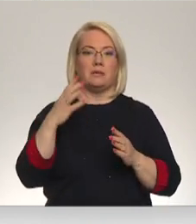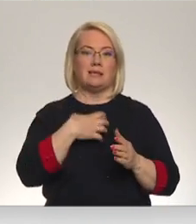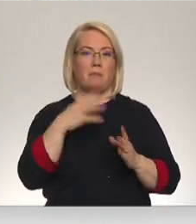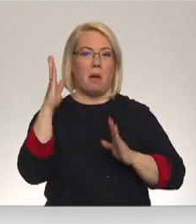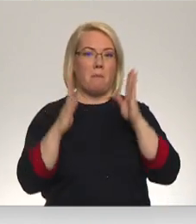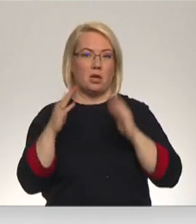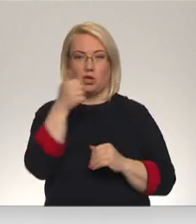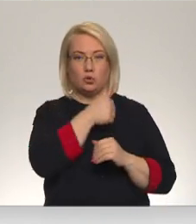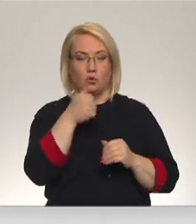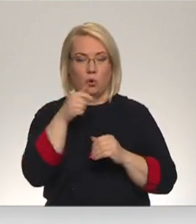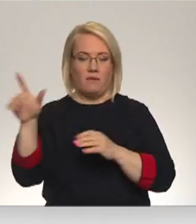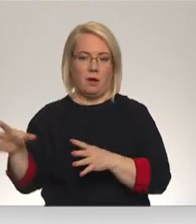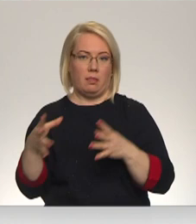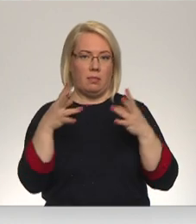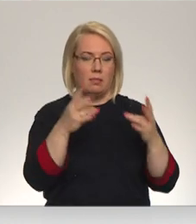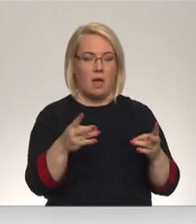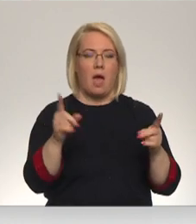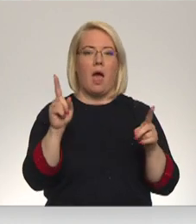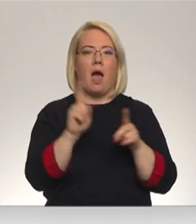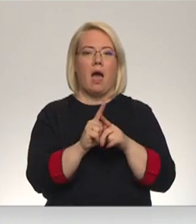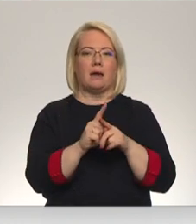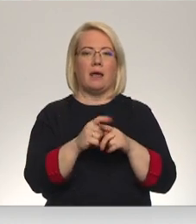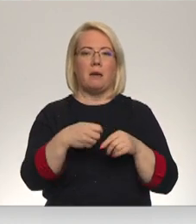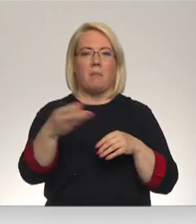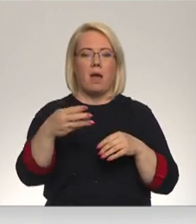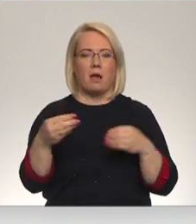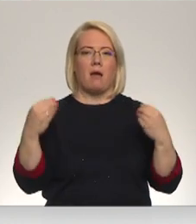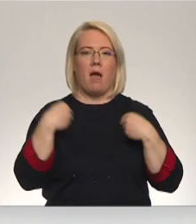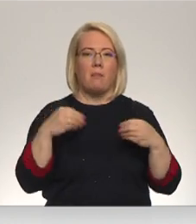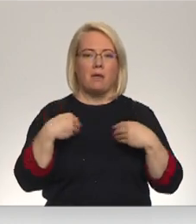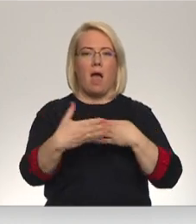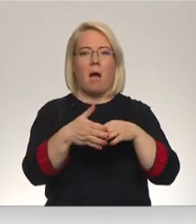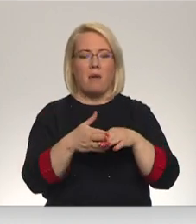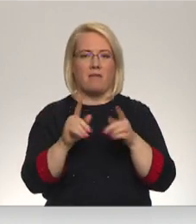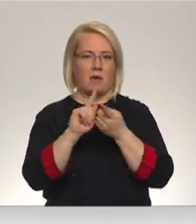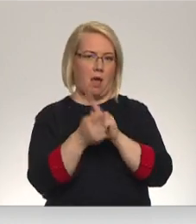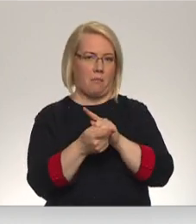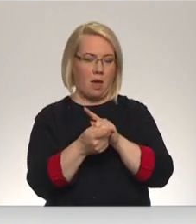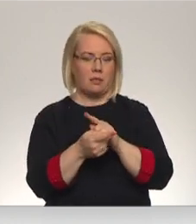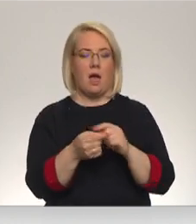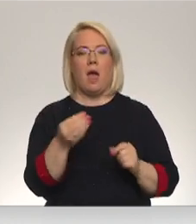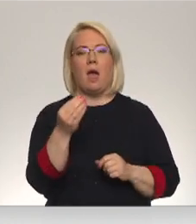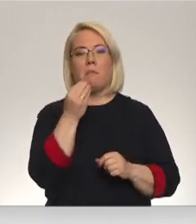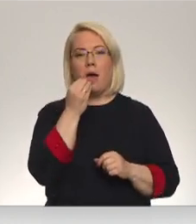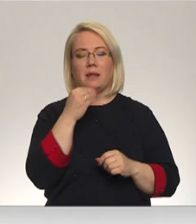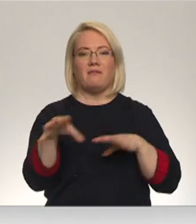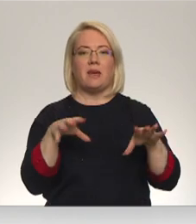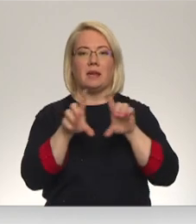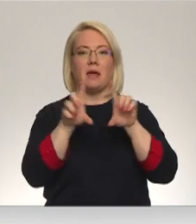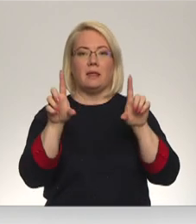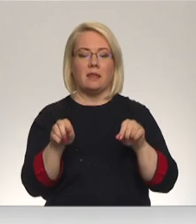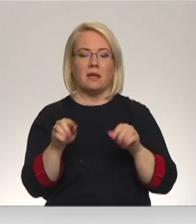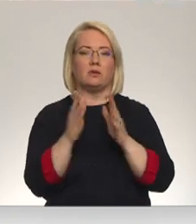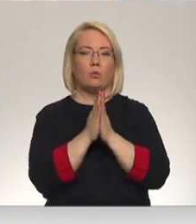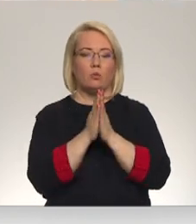cūka. Kā arī, protams, pakaišus, arī mainīt apģērbu, apavus. Pārtikas un veterinārais dienas ceicina nebūt